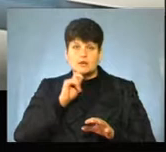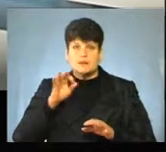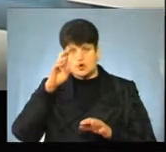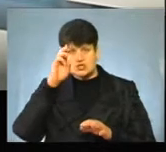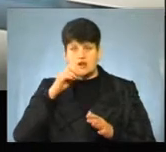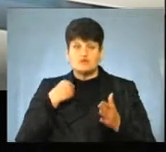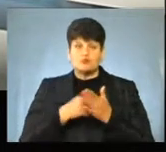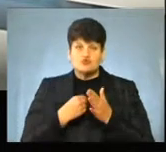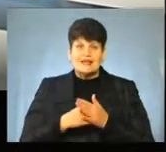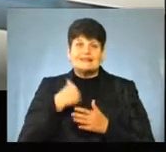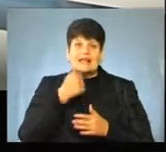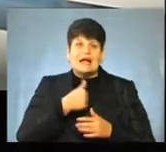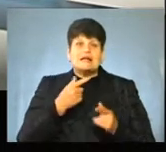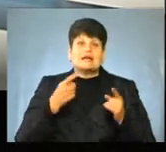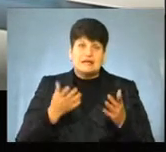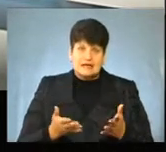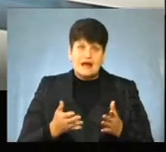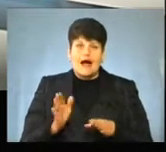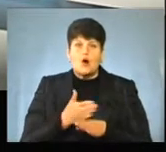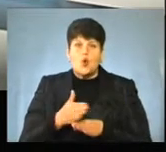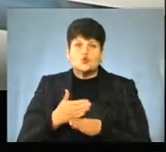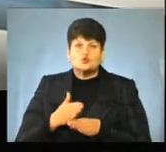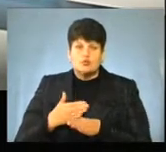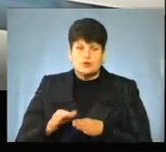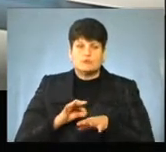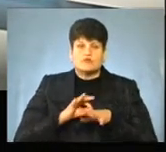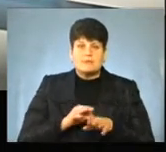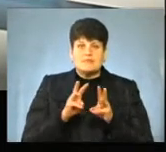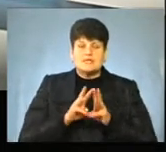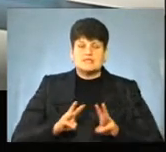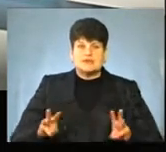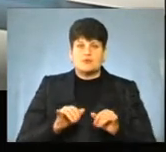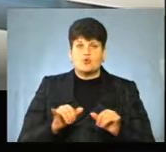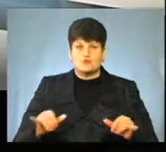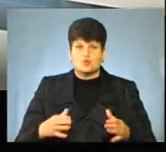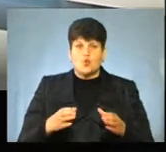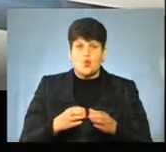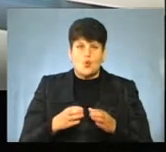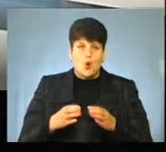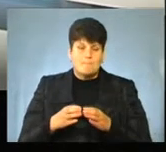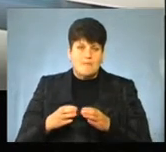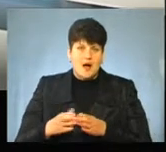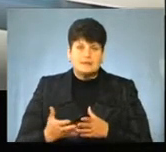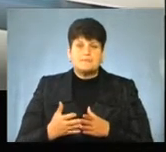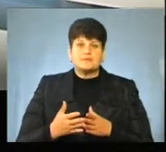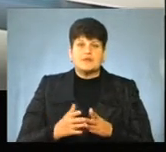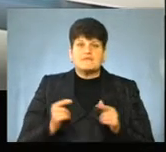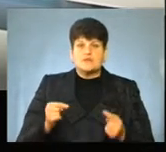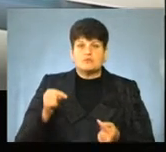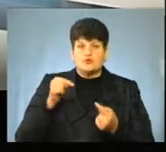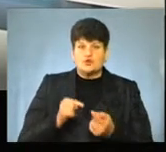бюджет на відповідний рік, а розподіл здійснюється Міністерством розвитку громад та території України відповідно до